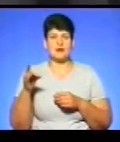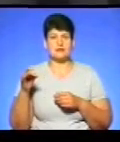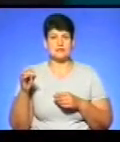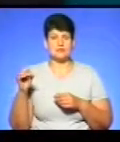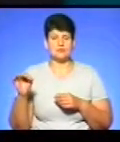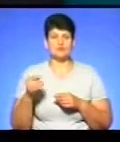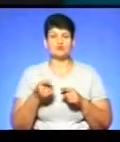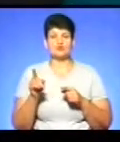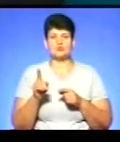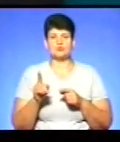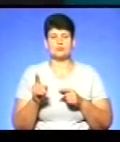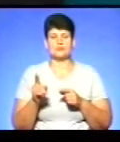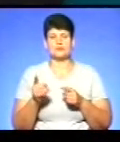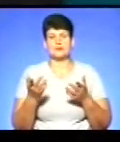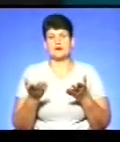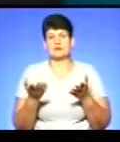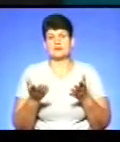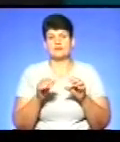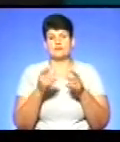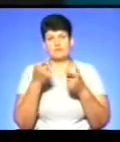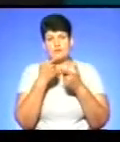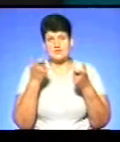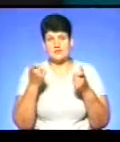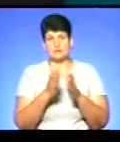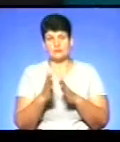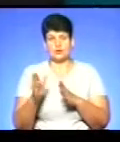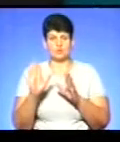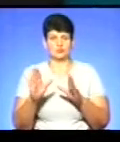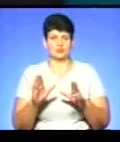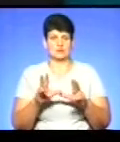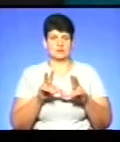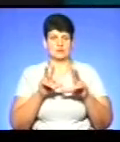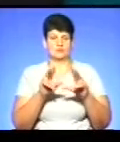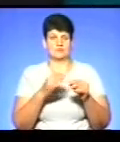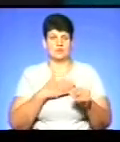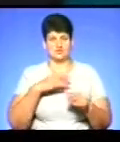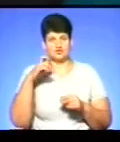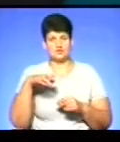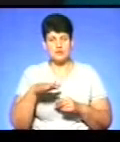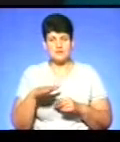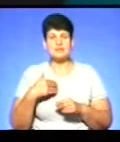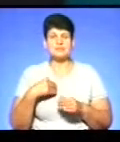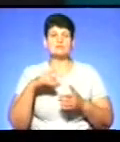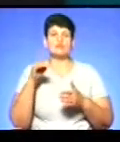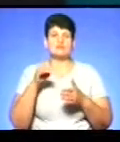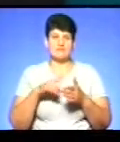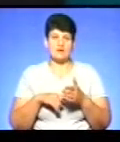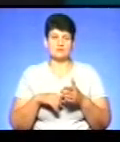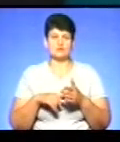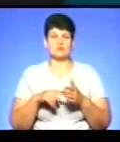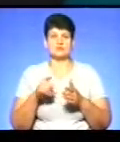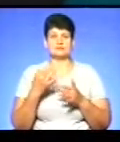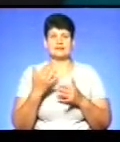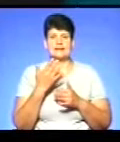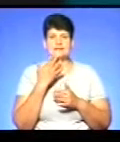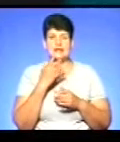щоб все-таки якоюсь мірою інформаційну безпеку було гарантовано нашій державі. Ну і сподіваємося, скільки Національна